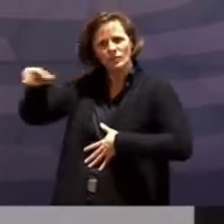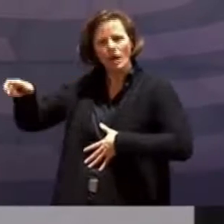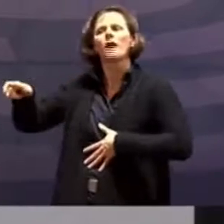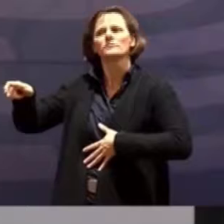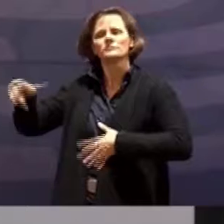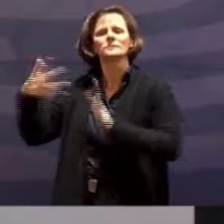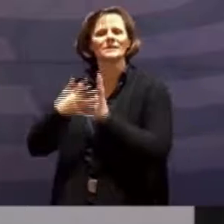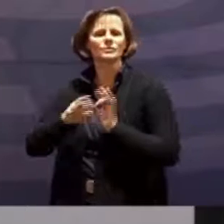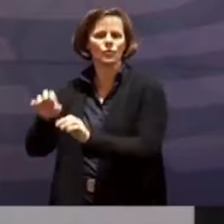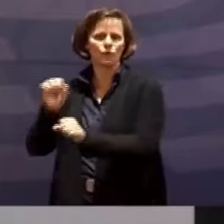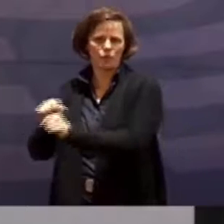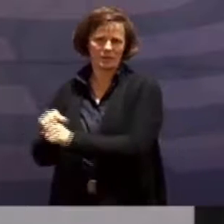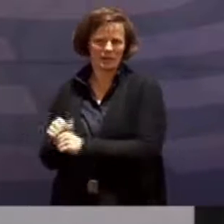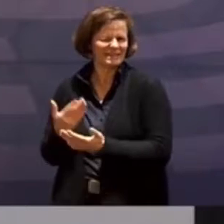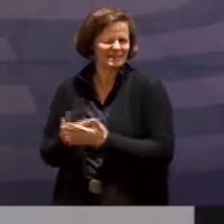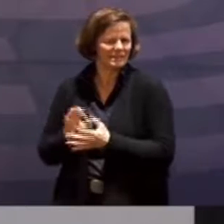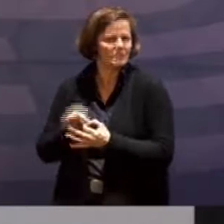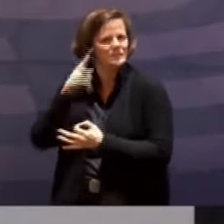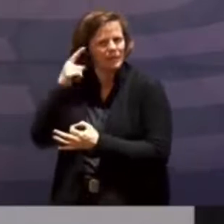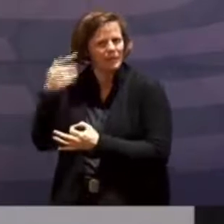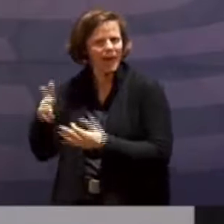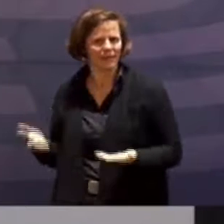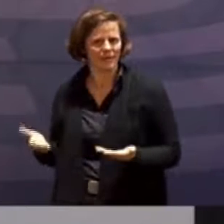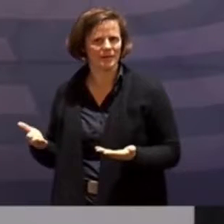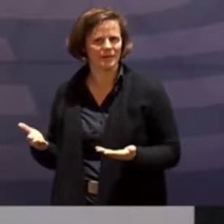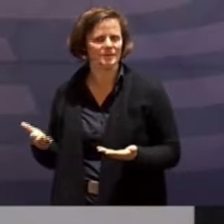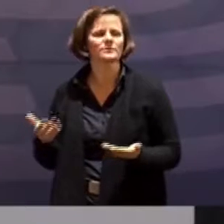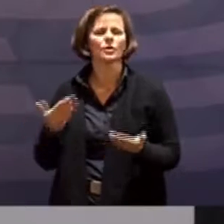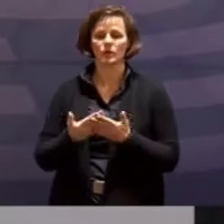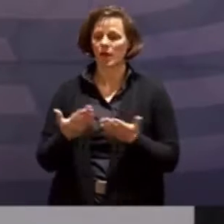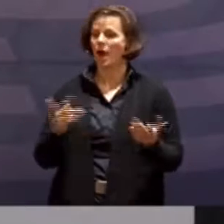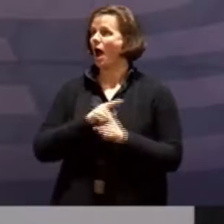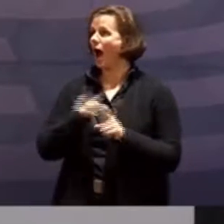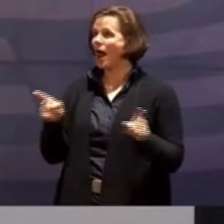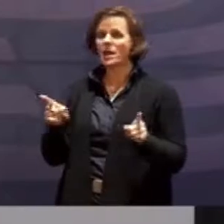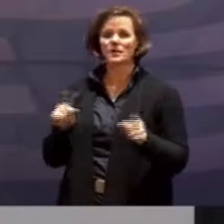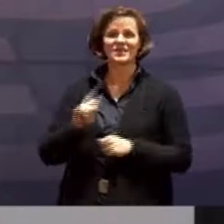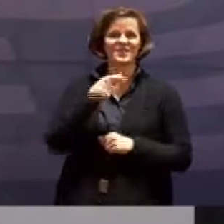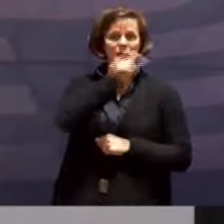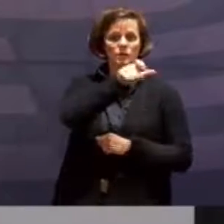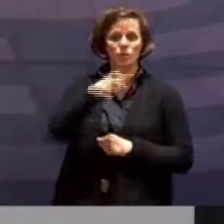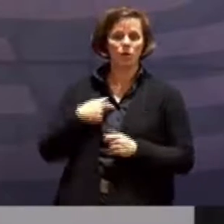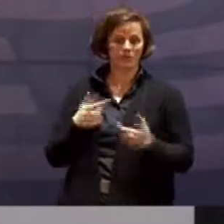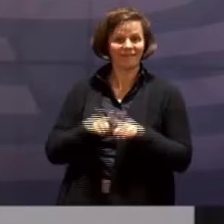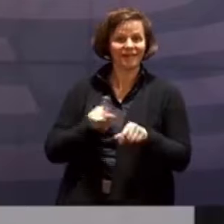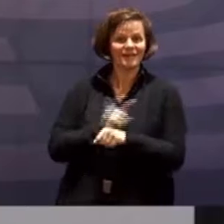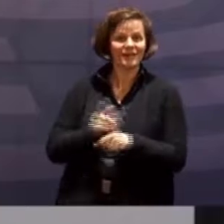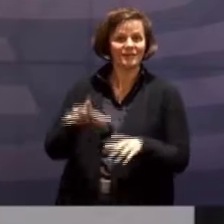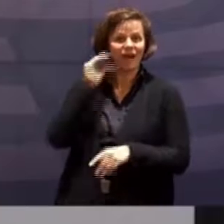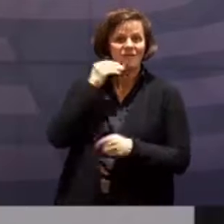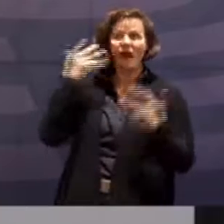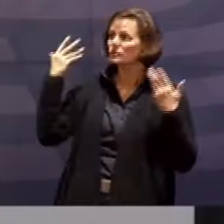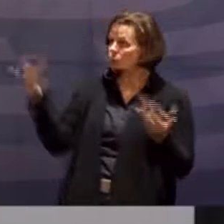Senatorinnen haben das gleichzeitig mit uns allen aus der Zeitung erfahren und ich kann Ihnen sagen, die Verwunderung war durchaus groß.